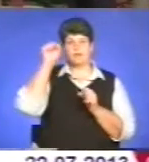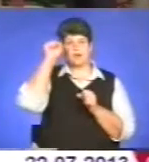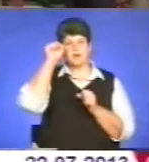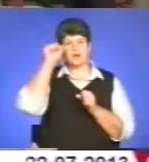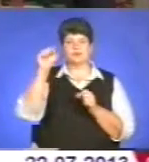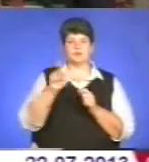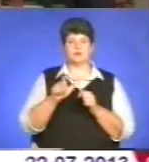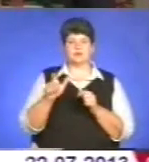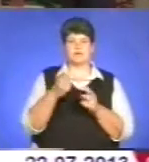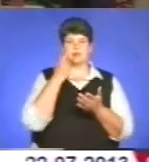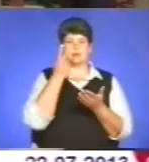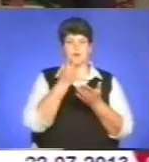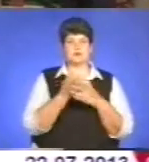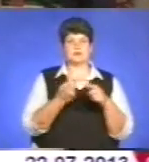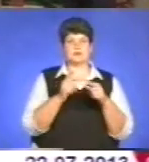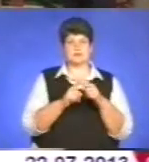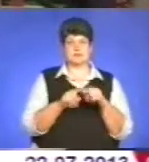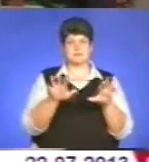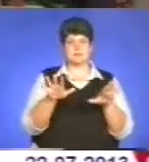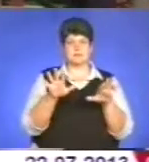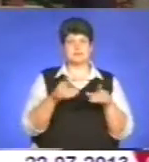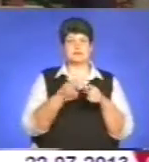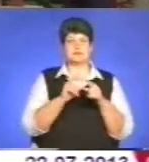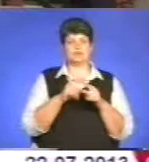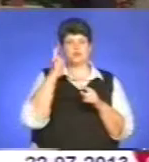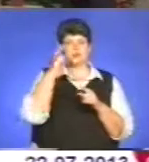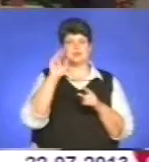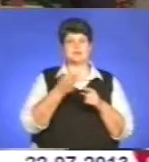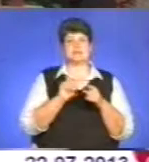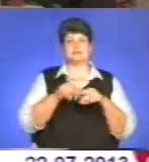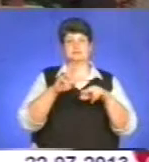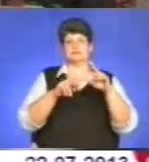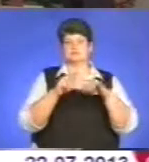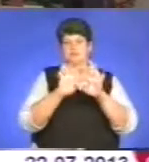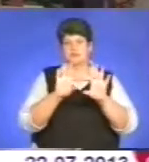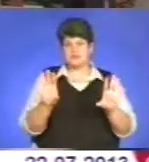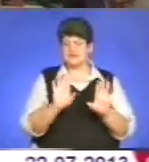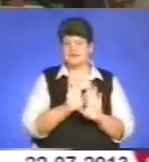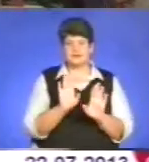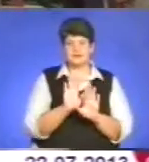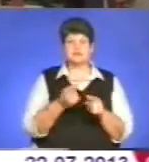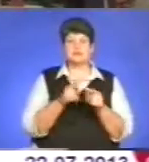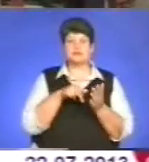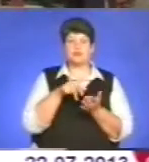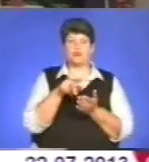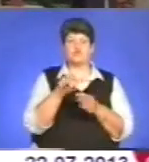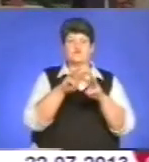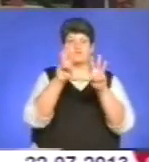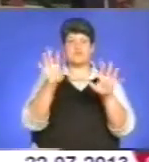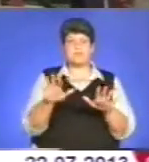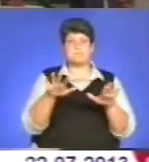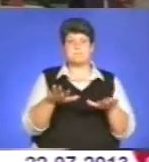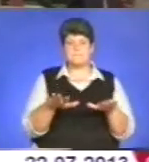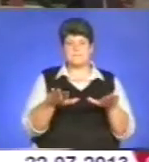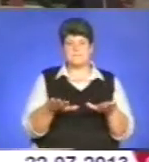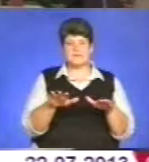бачучи цю святиню, ми думаємо, що це є тільки мури. Але заходячи до святині, ми заходимо в це місце,